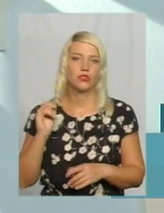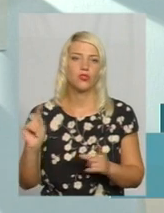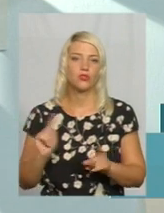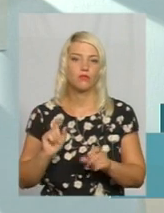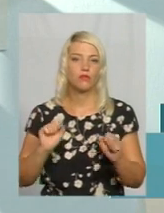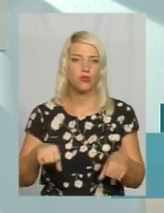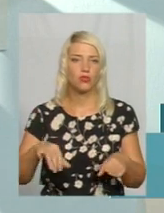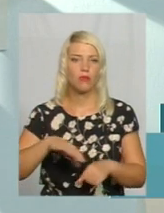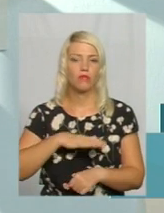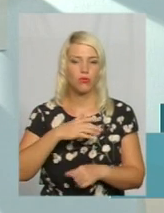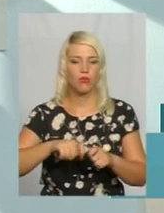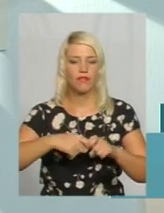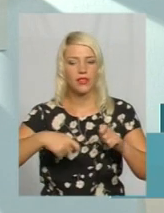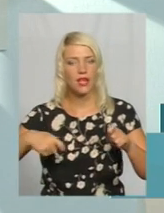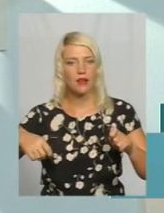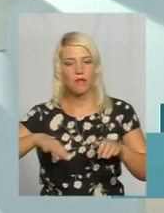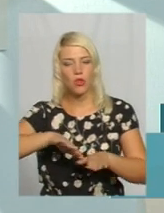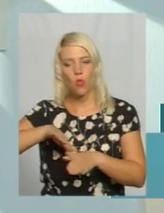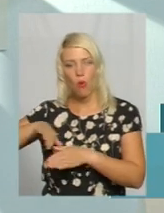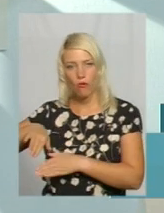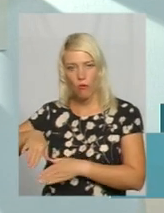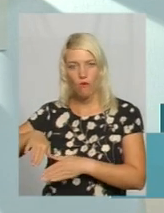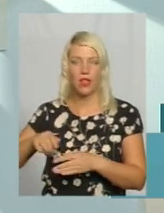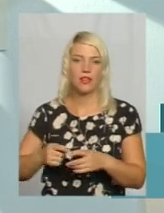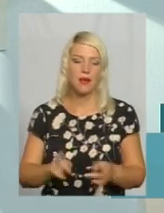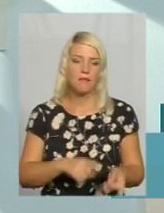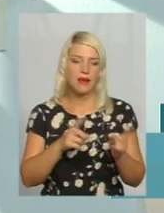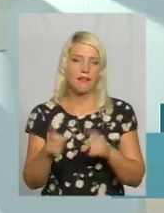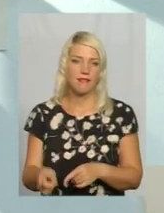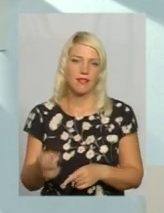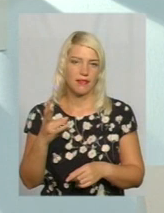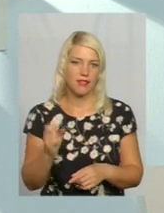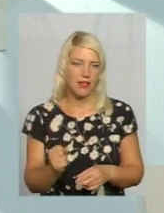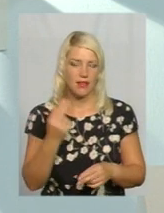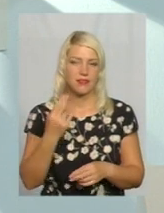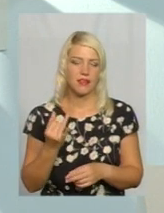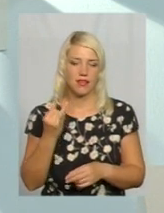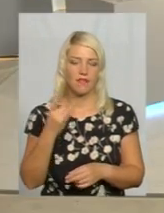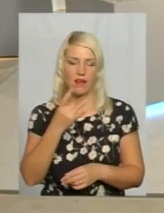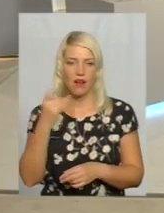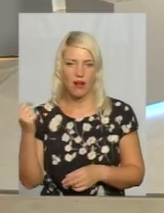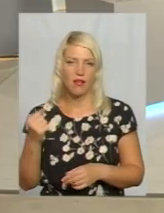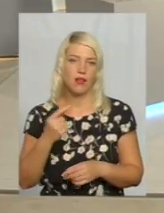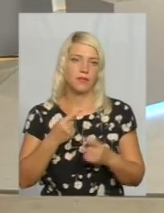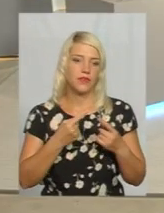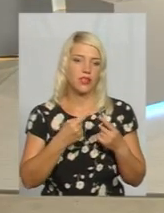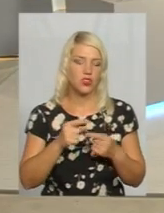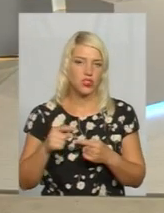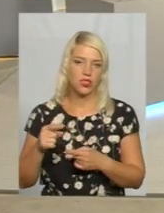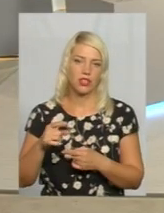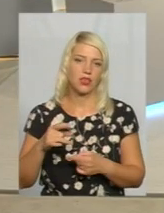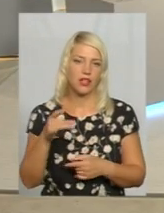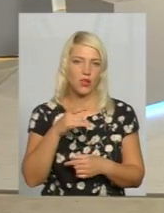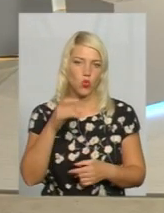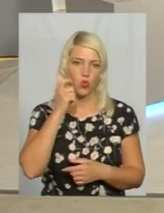щоб можна було відтерміновувати перехід на цифрове мовлення на решті території України. Крім того, ці регіони були